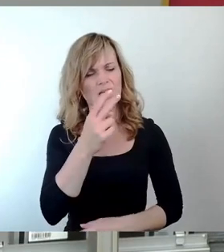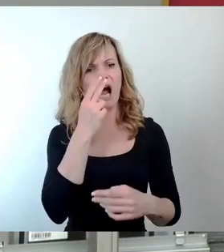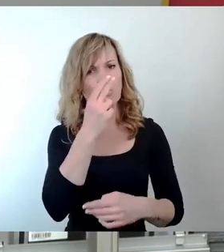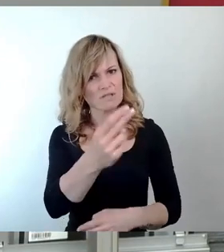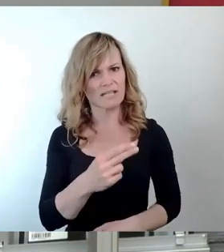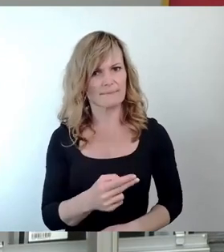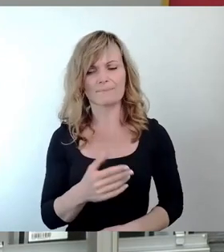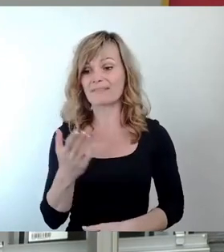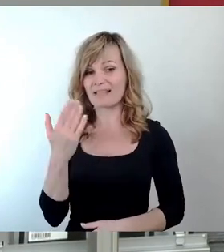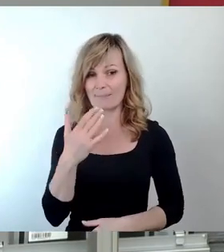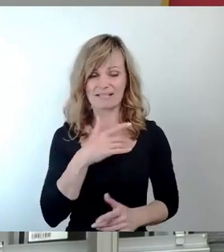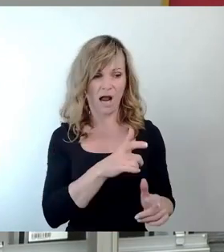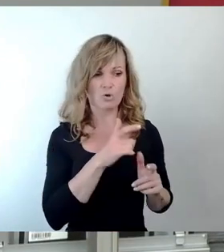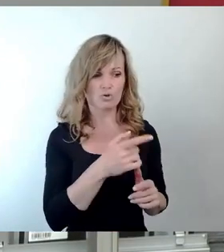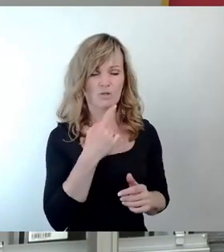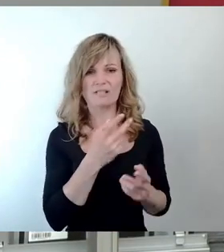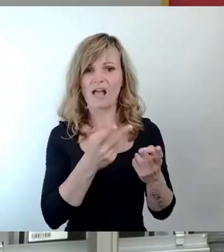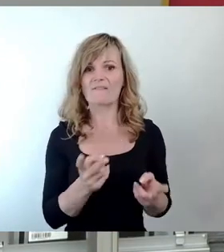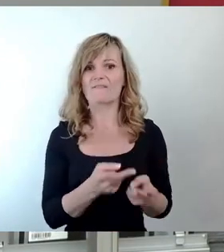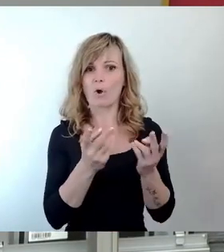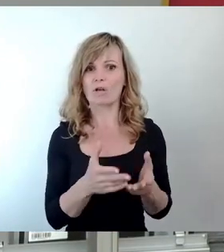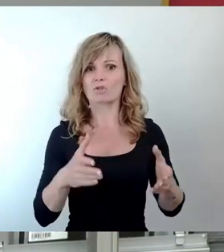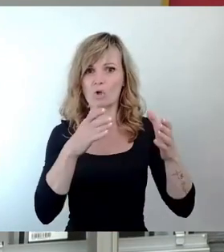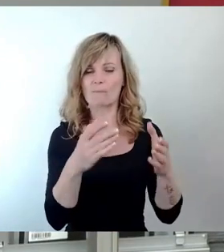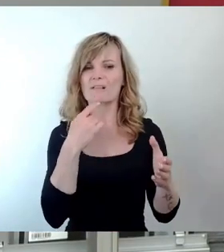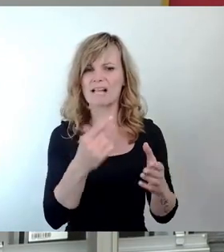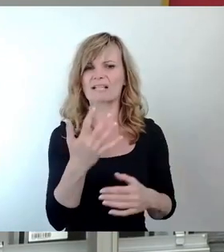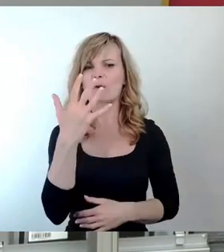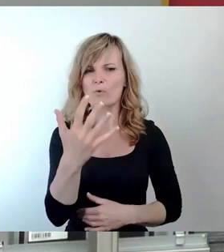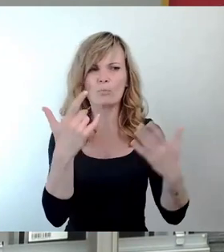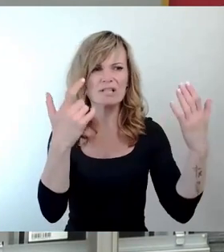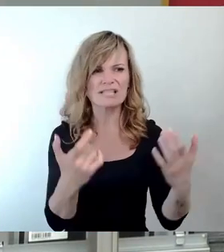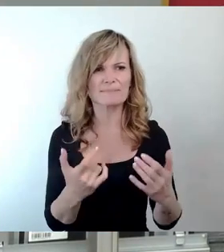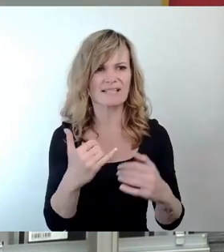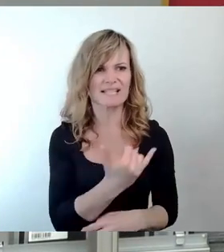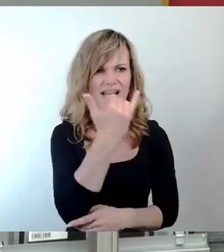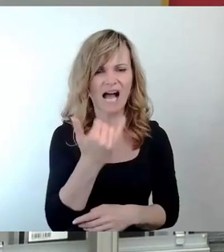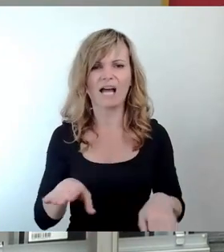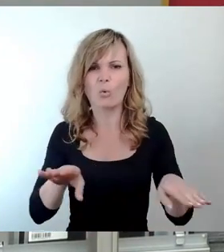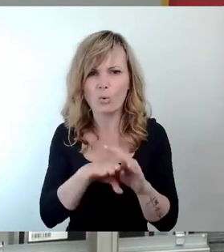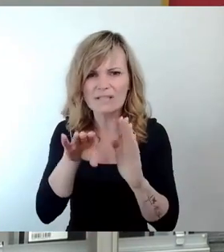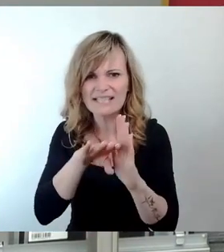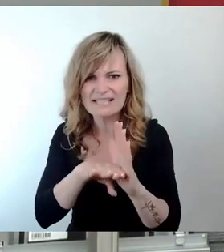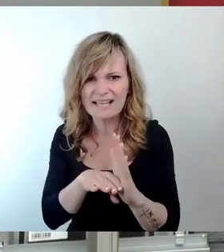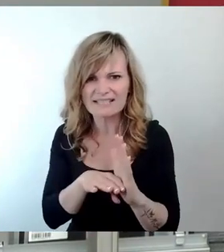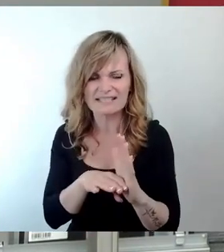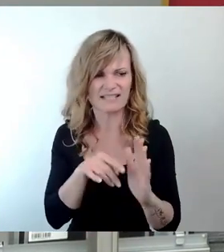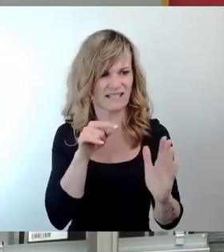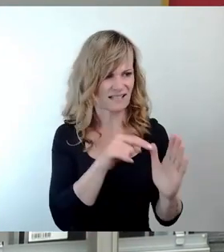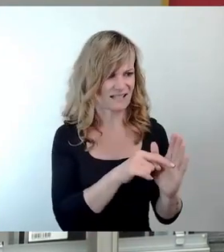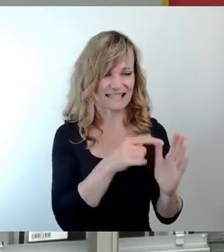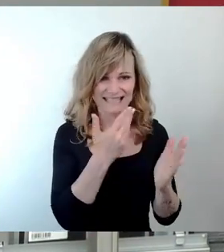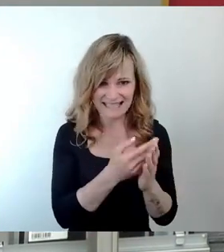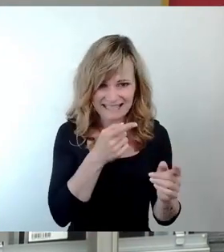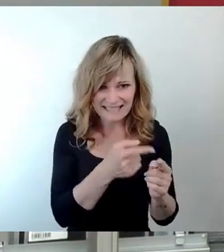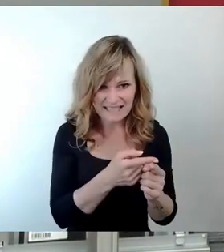Motto dieses Fördertopfes sei 75 Jahre Grundgesetz. Nun stellt sich die Frage, wiefern Gebäude der Ostmoderne unter das Motto 75 Jahre